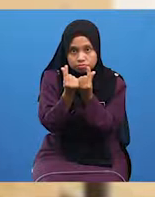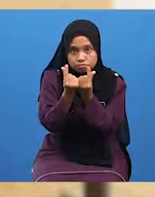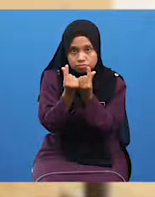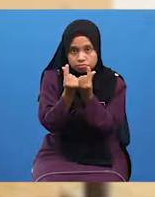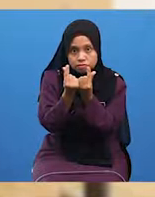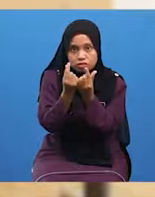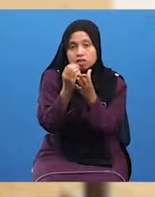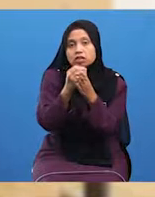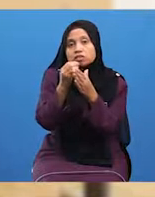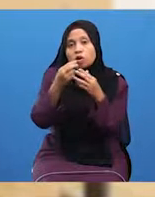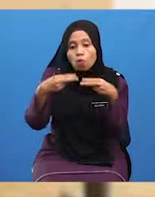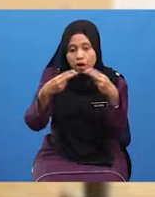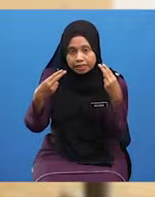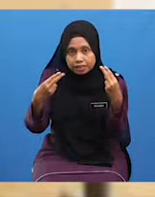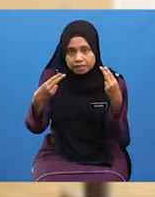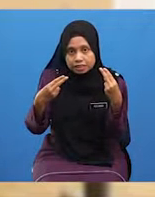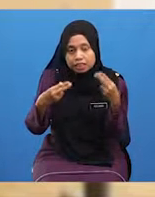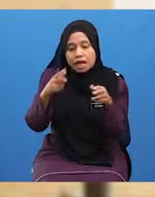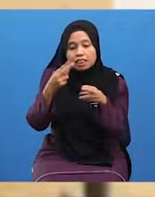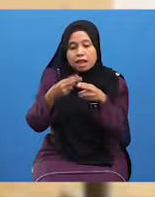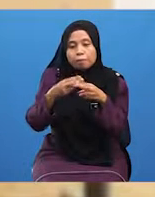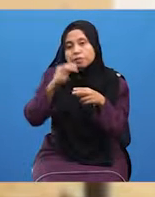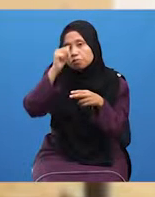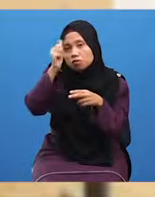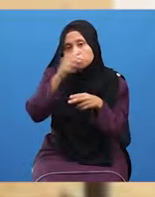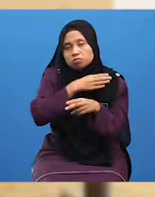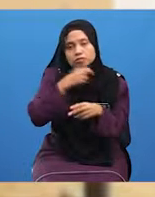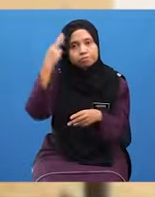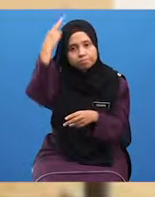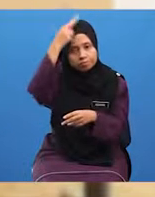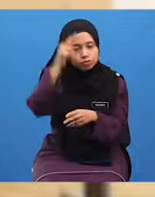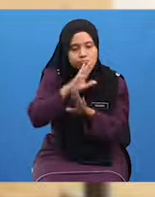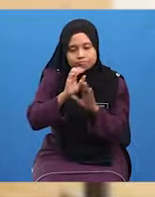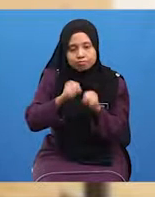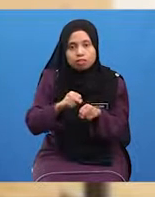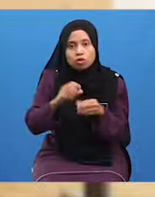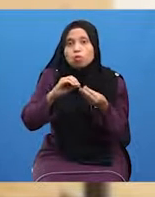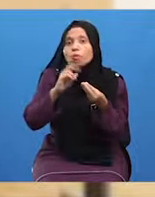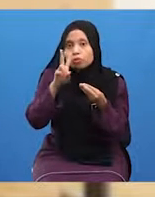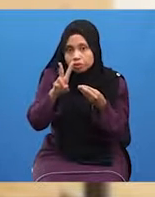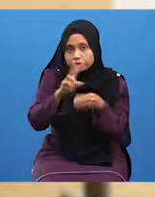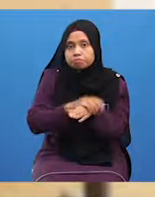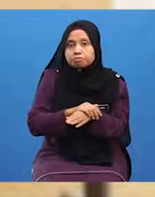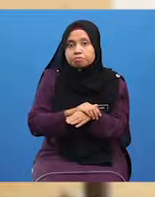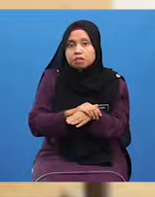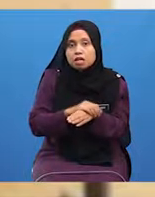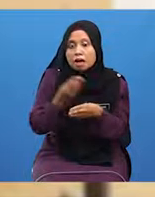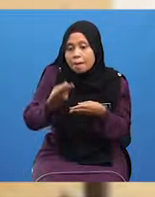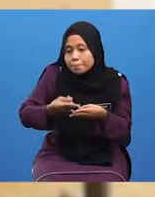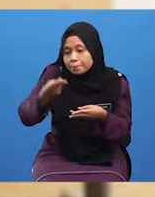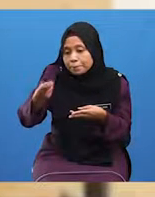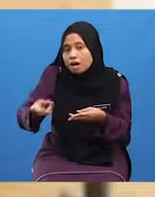Atau hadis Nama-nama Allah Dan Rasul Dua Dua Bahan